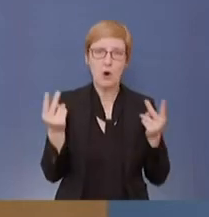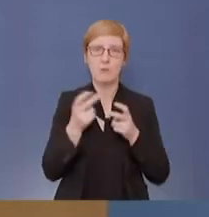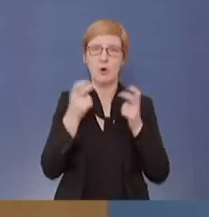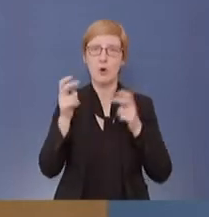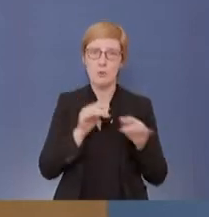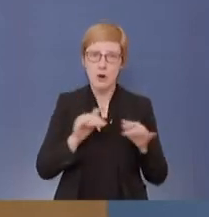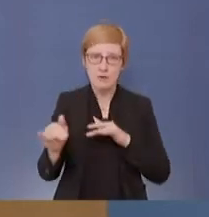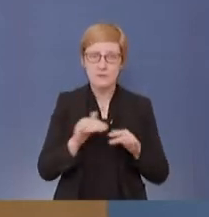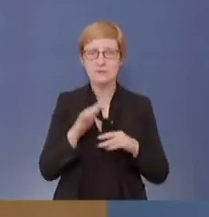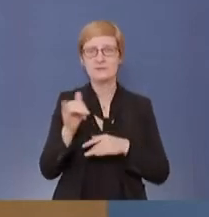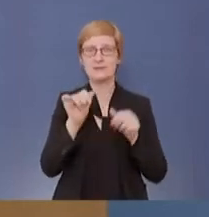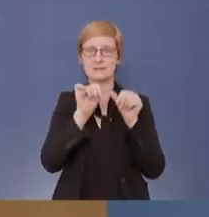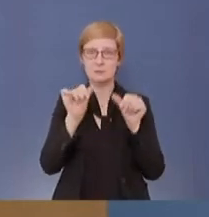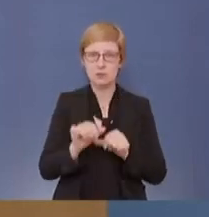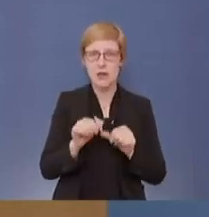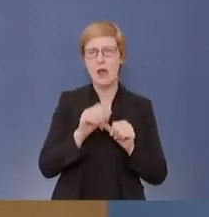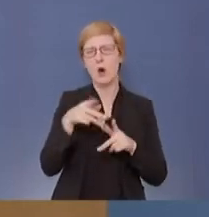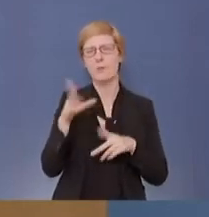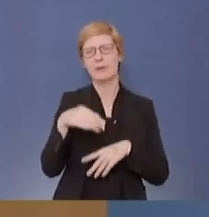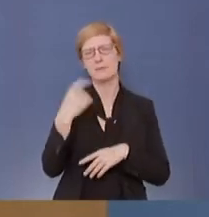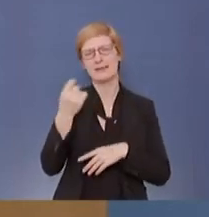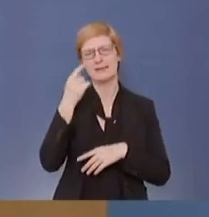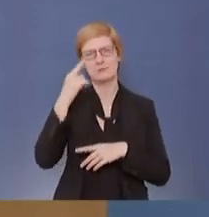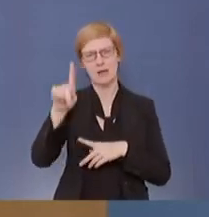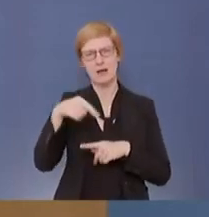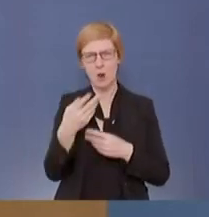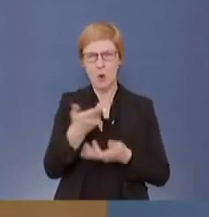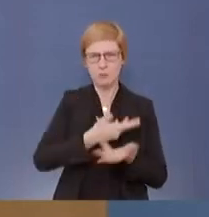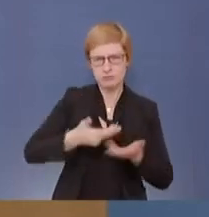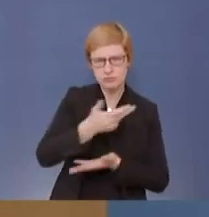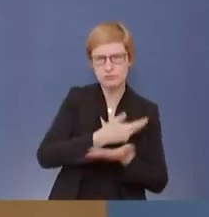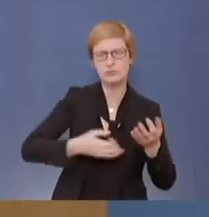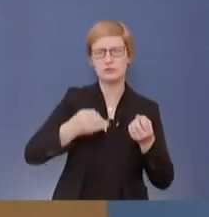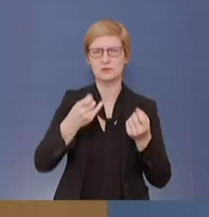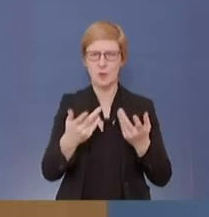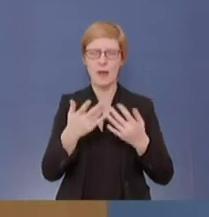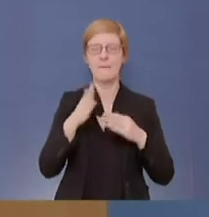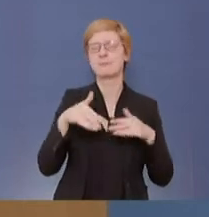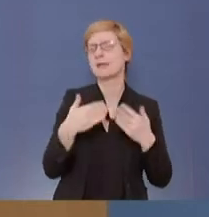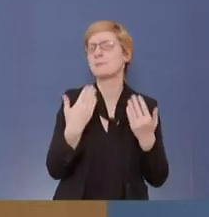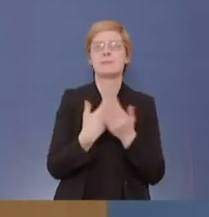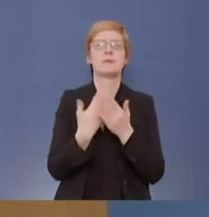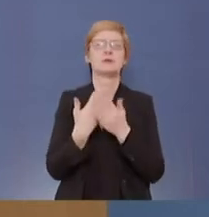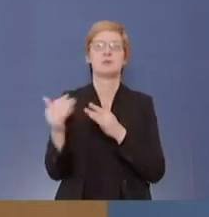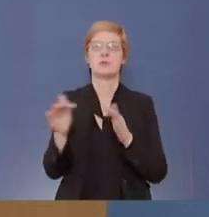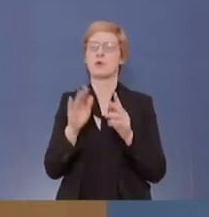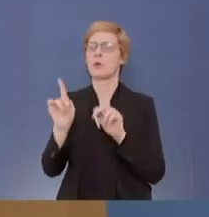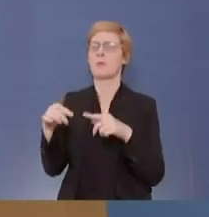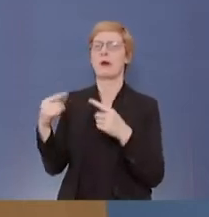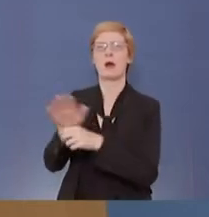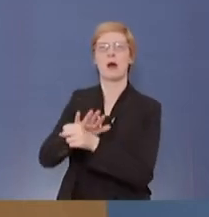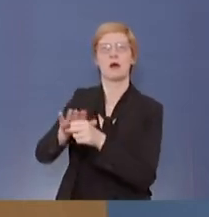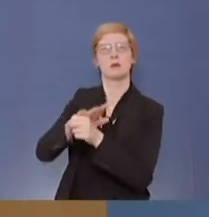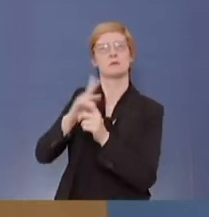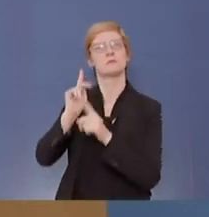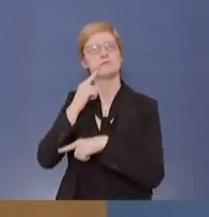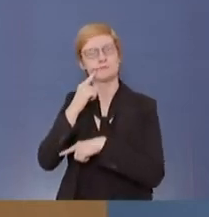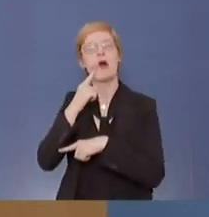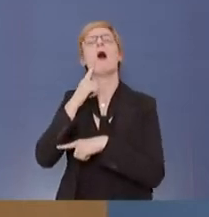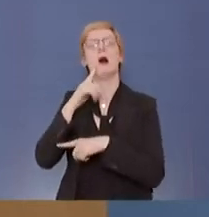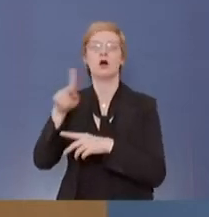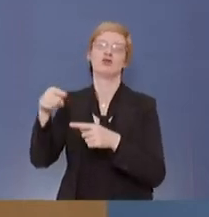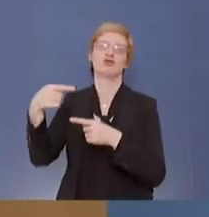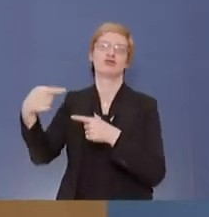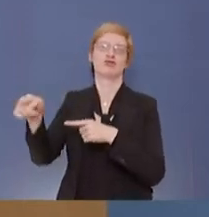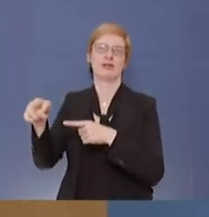welches Modell gewählt wird. Und ich hatte eben ja schon erwählt, unterschiedliche Bürobereiche wählen unterschiedliche Modelle. Eine wählen eines Homeoffice,